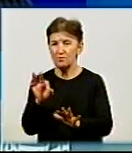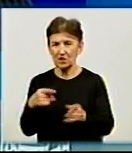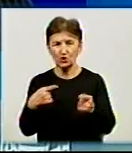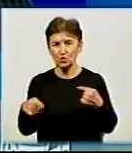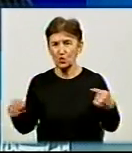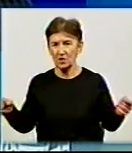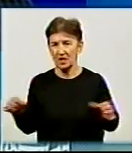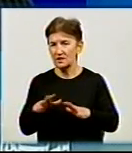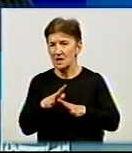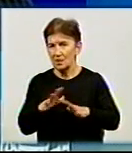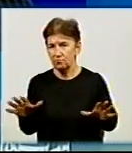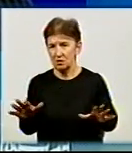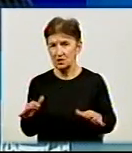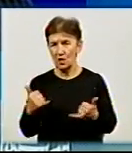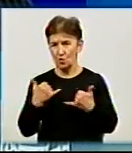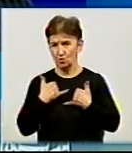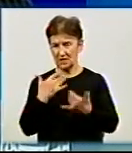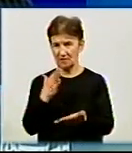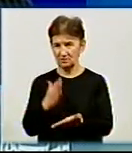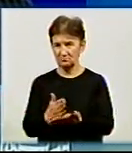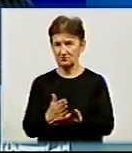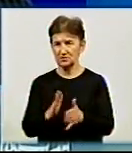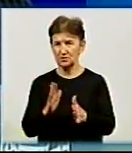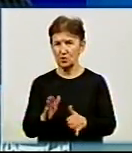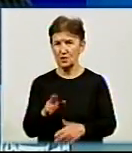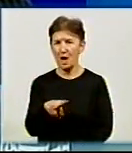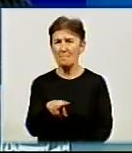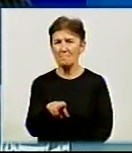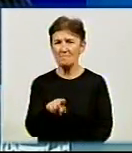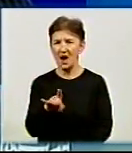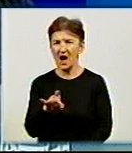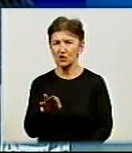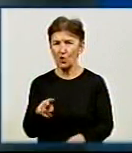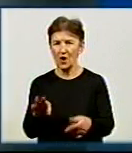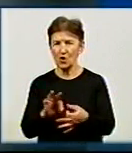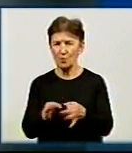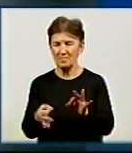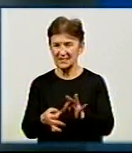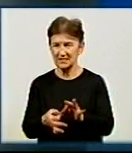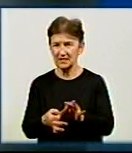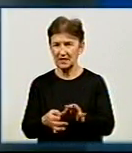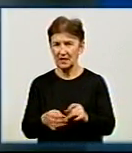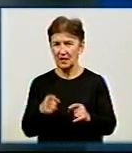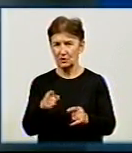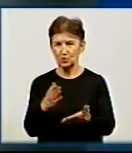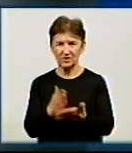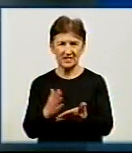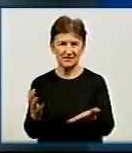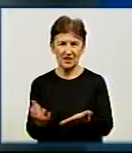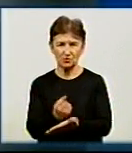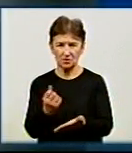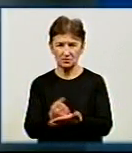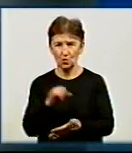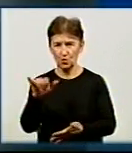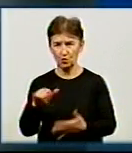можливо, не було. У нас були досягнення тільки у паралімпійців на міжнародній арені, а тут були близькучі досягнення і у